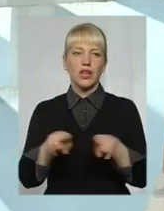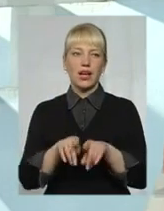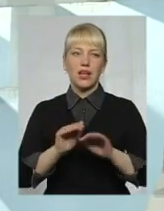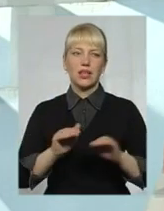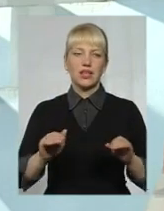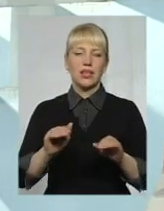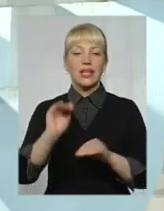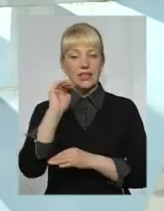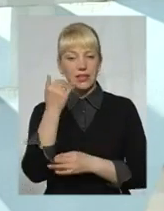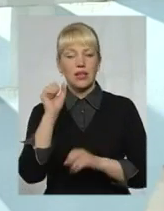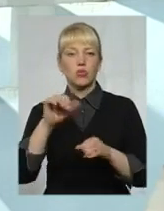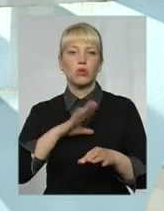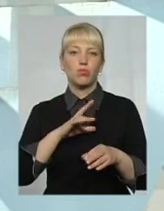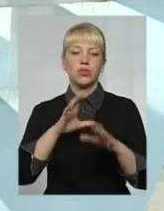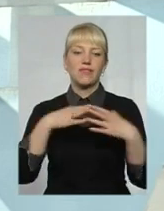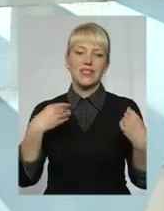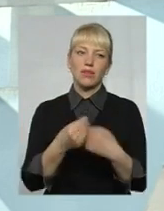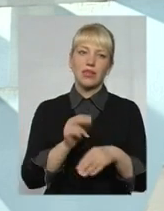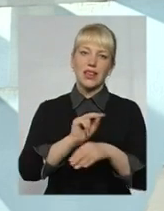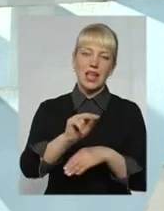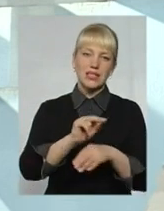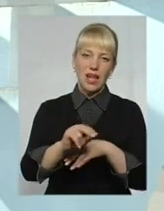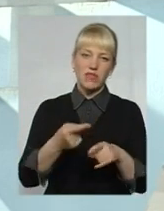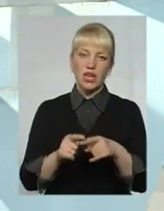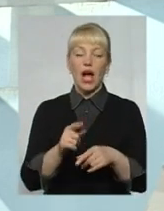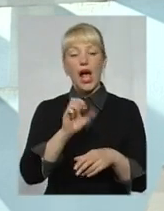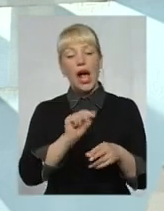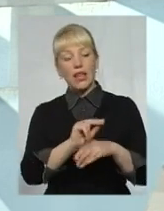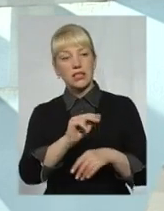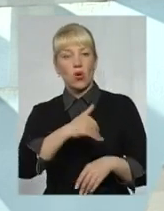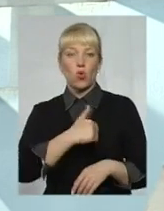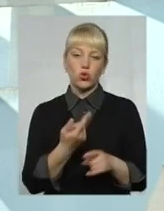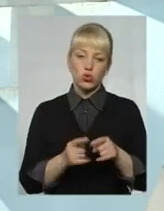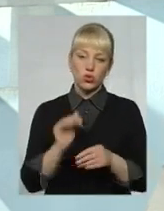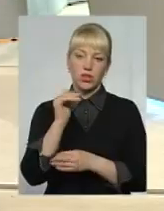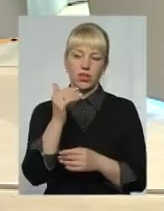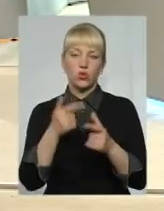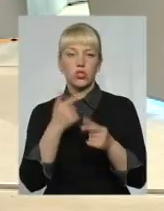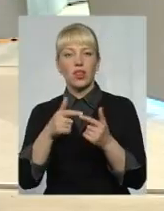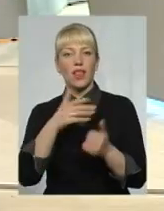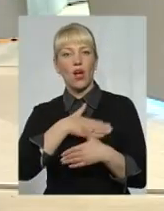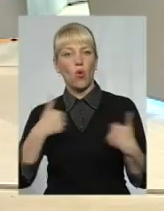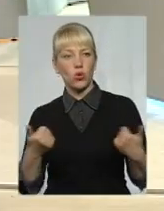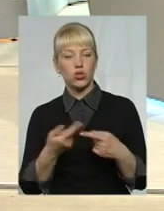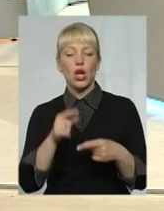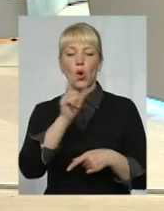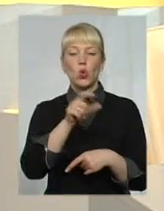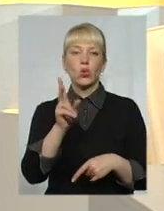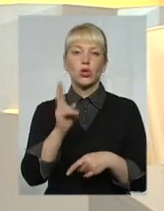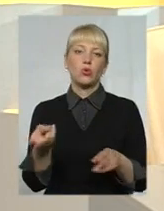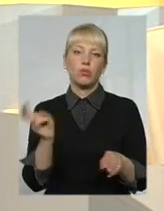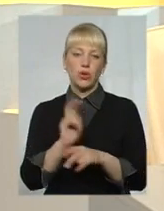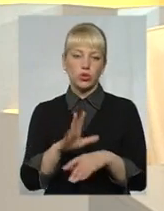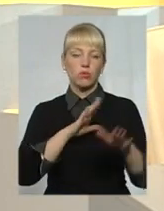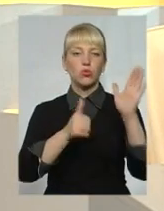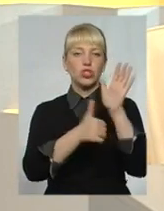наставник. Але наставник хоче цю дитину, чи не хоче? Розумієте, на сьогодні ті люди, які приходили, ну їх було шестеро,